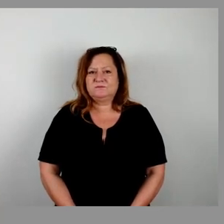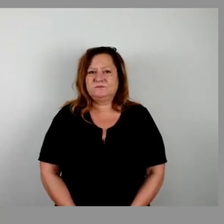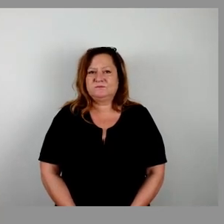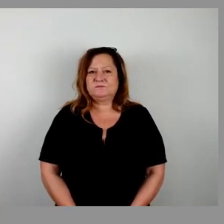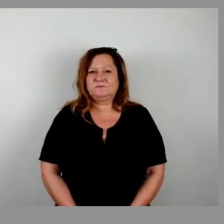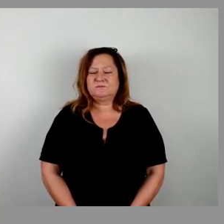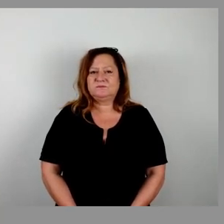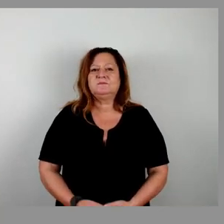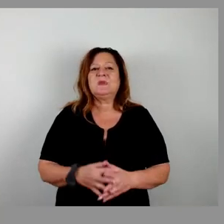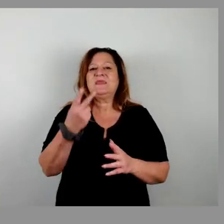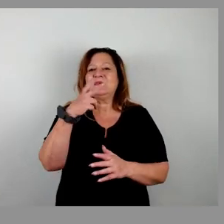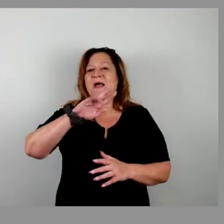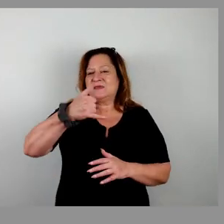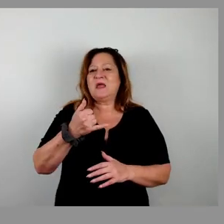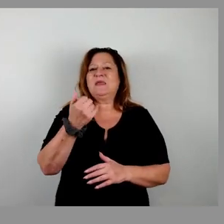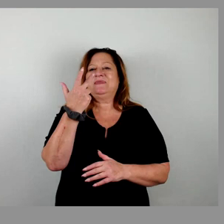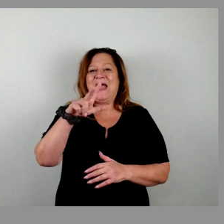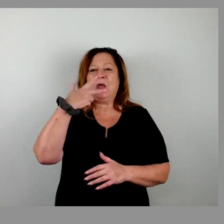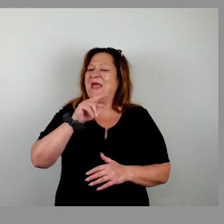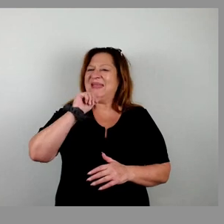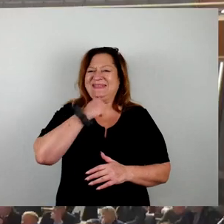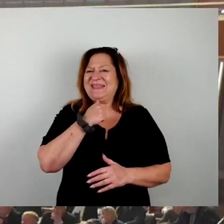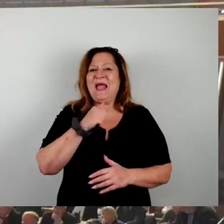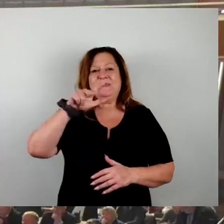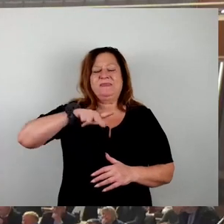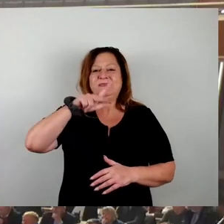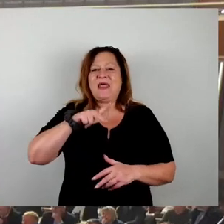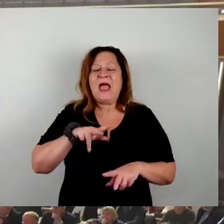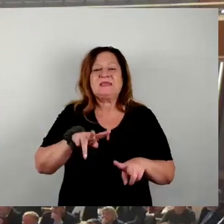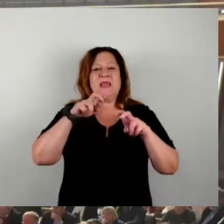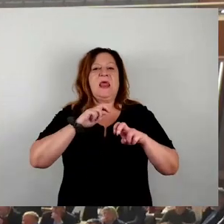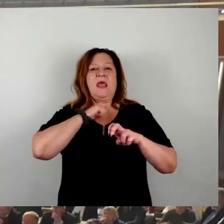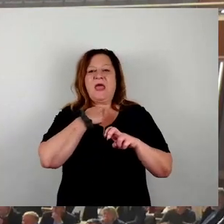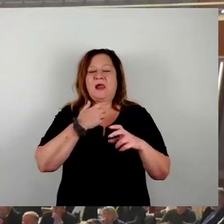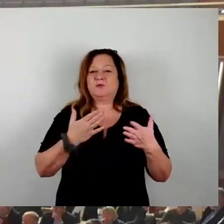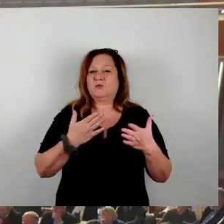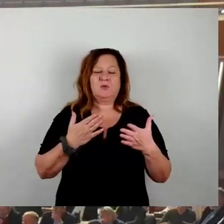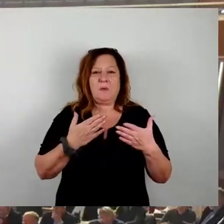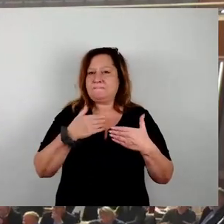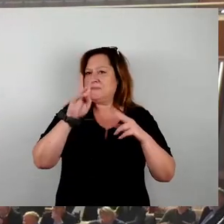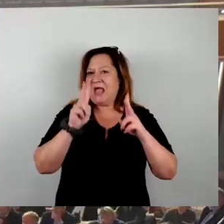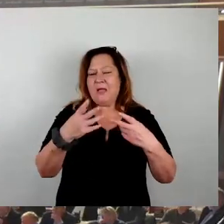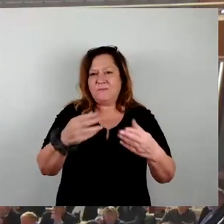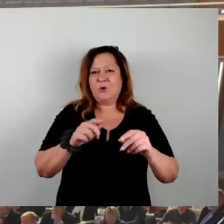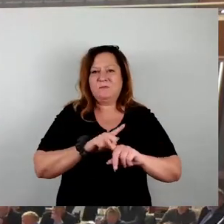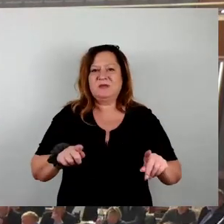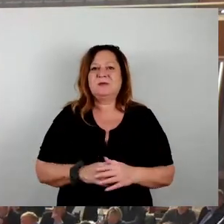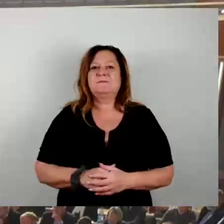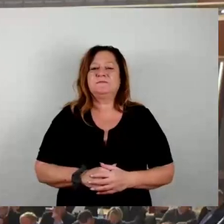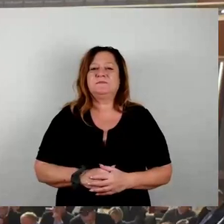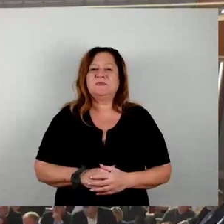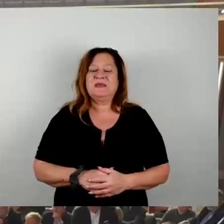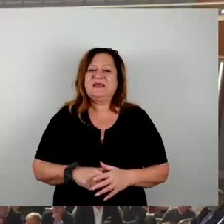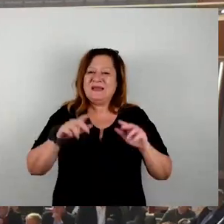20, ja, 33, nein, 13 Enthaltungen. Wer hat damit auch keine Mehrheit gefunden? Wir kommen damit zum unveränderten,